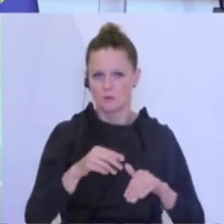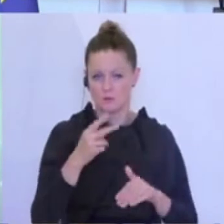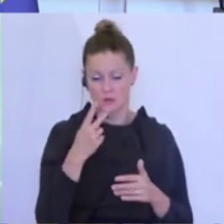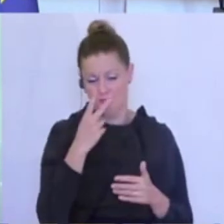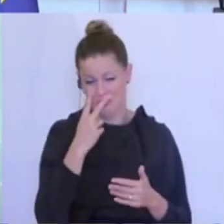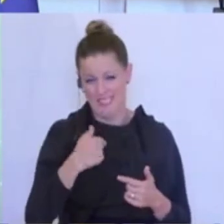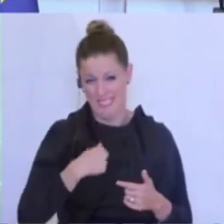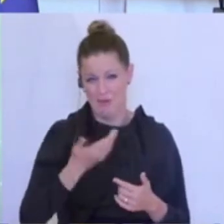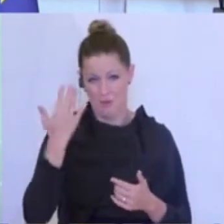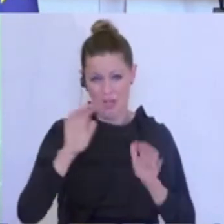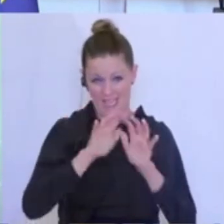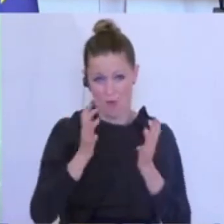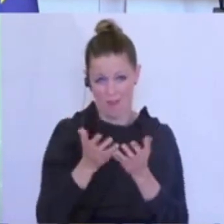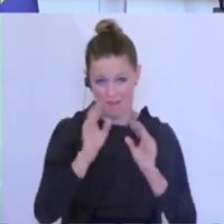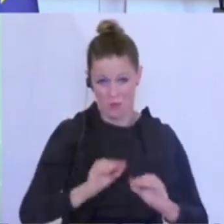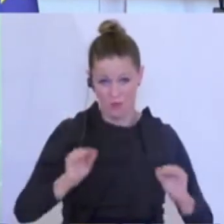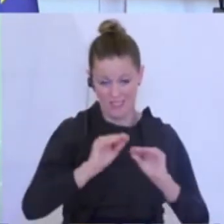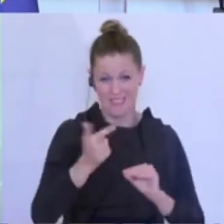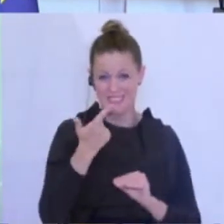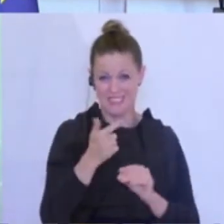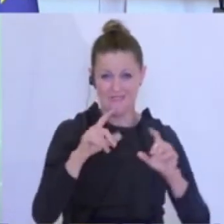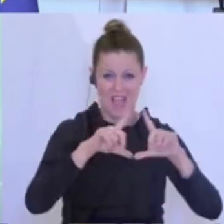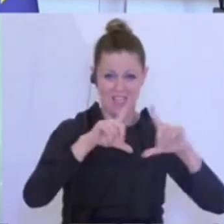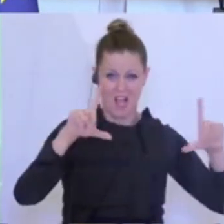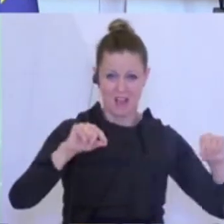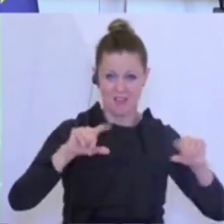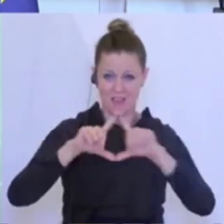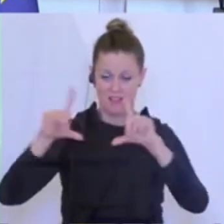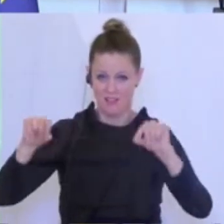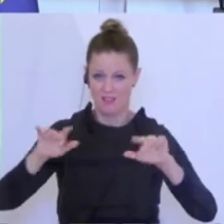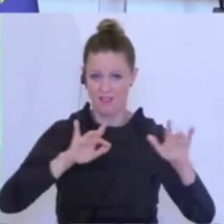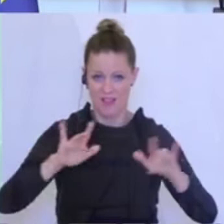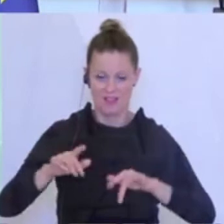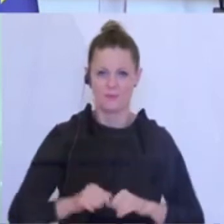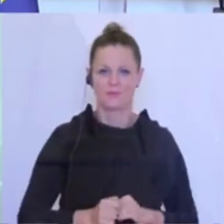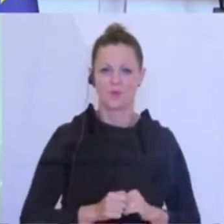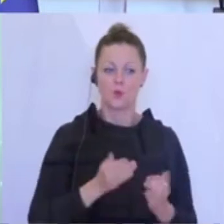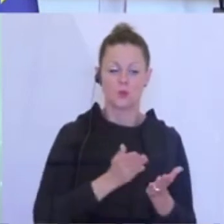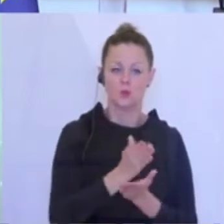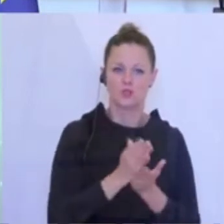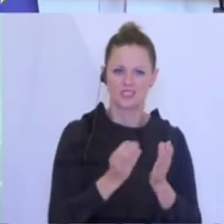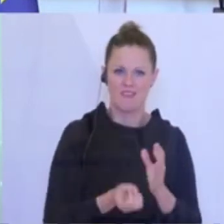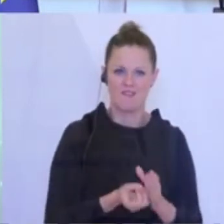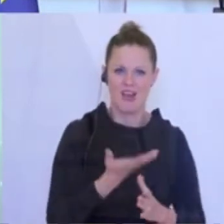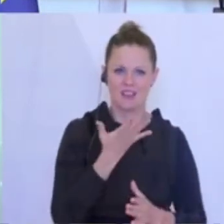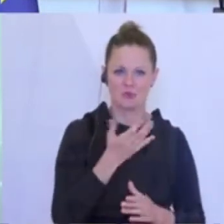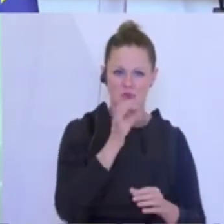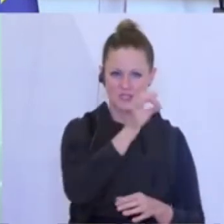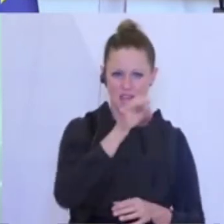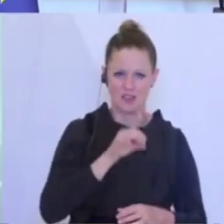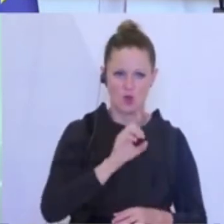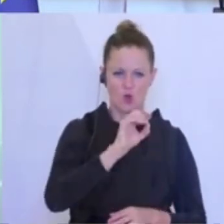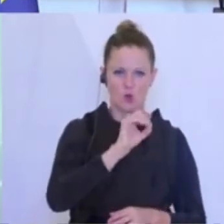Karten mitgebracht. Die eine, die erste Karte zeigt die durchschnittliche Wachstumsrate der 0 bis